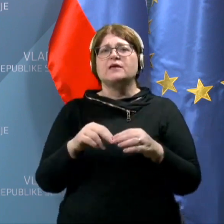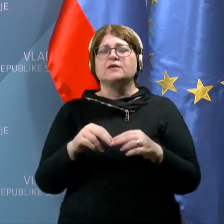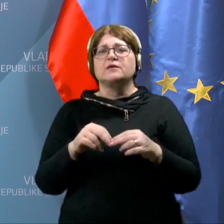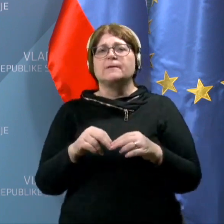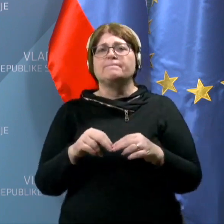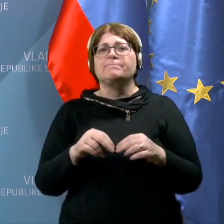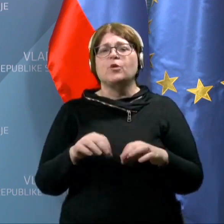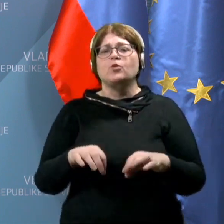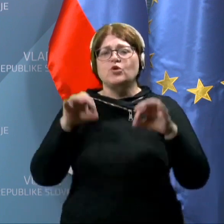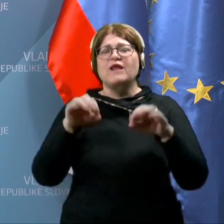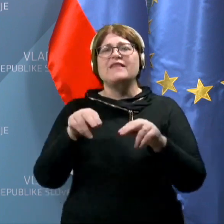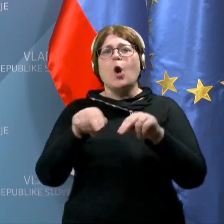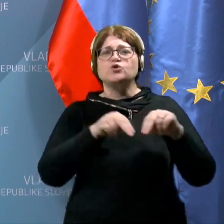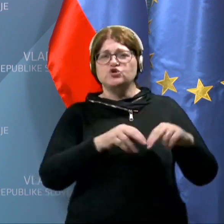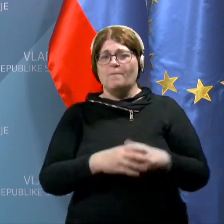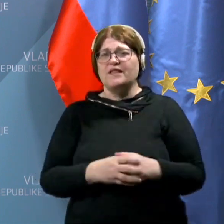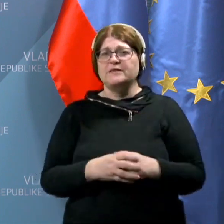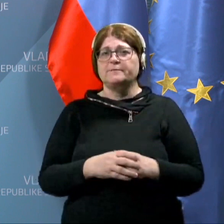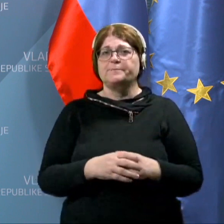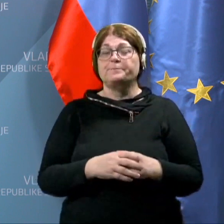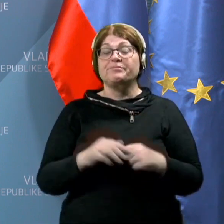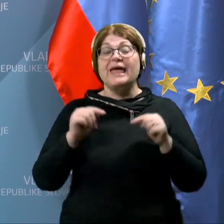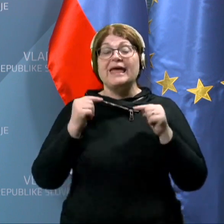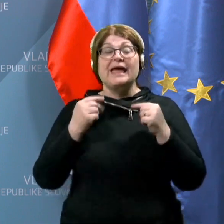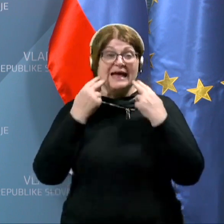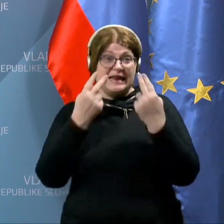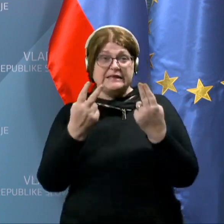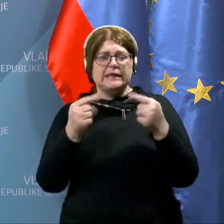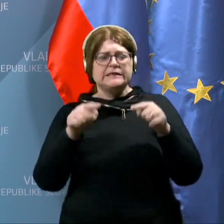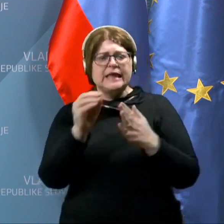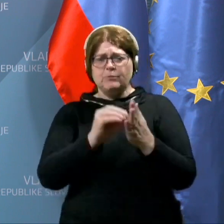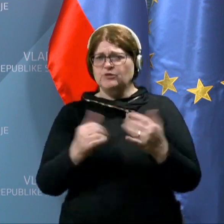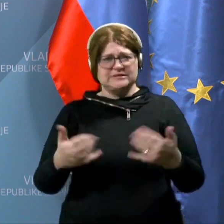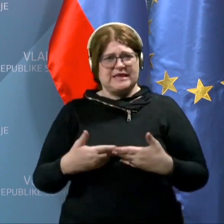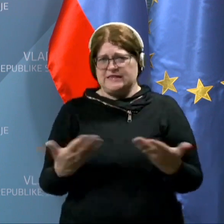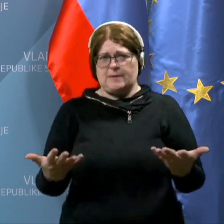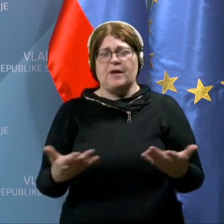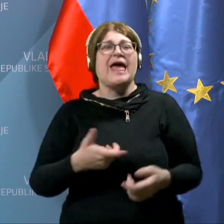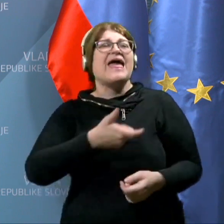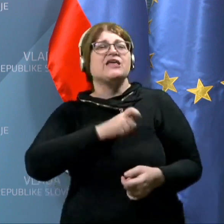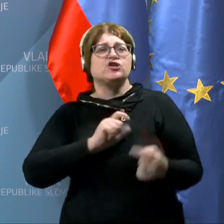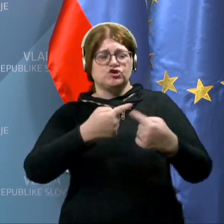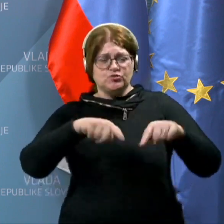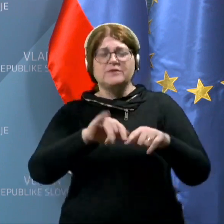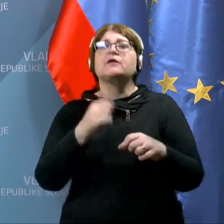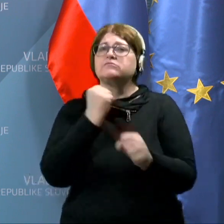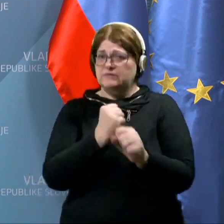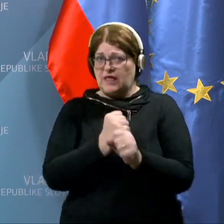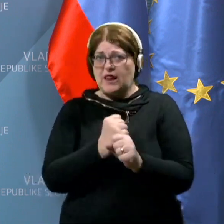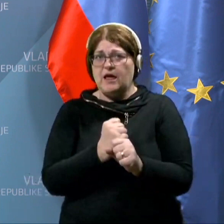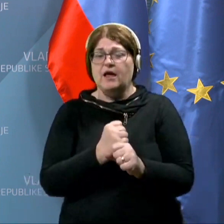ugotovljenih? Glede teh podatkov zdaj nimam, inšpektorat je na delu.